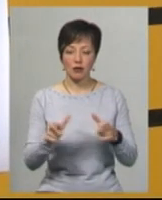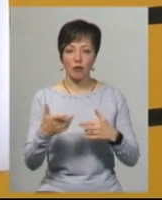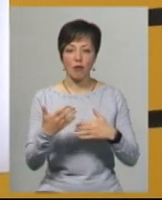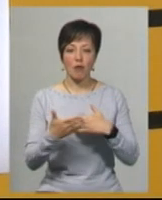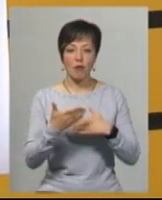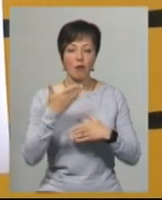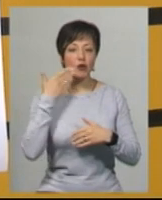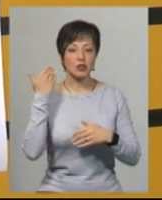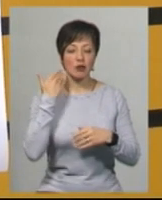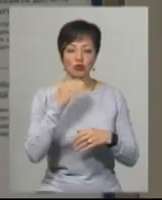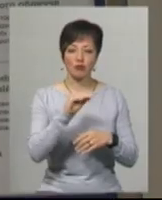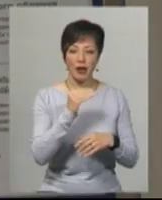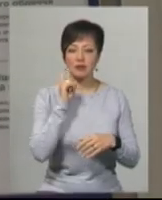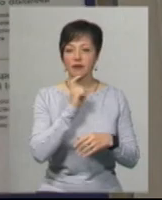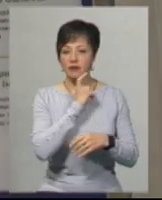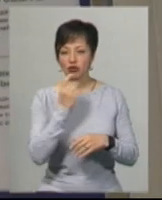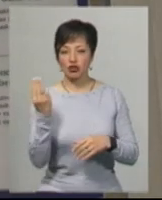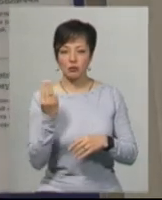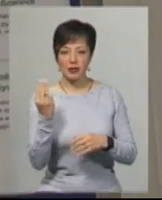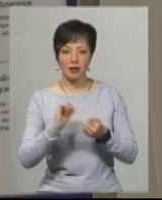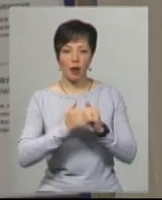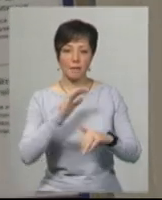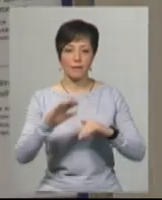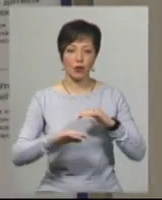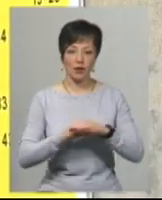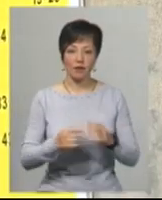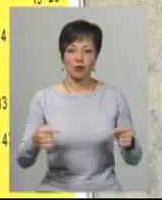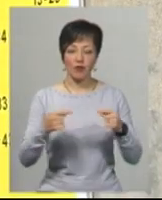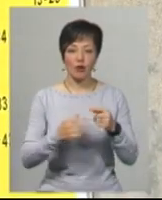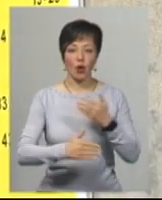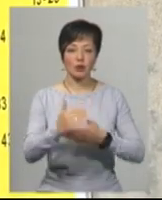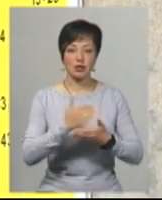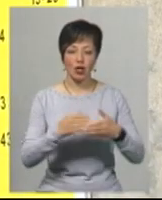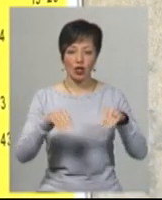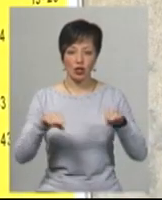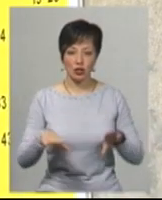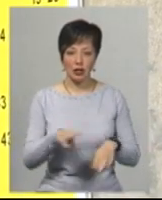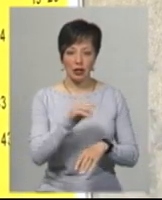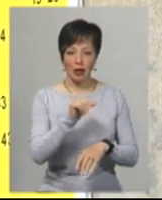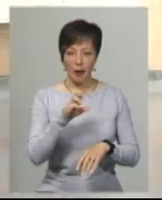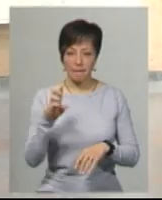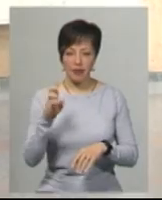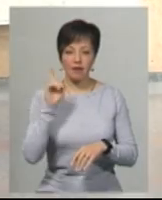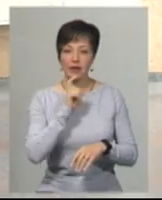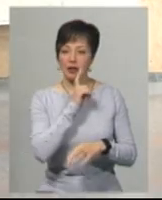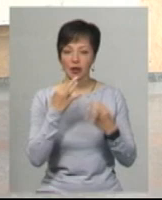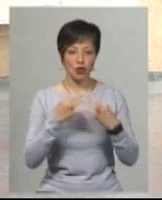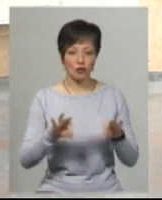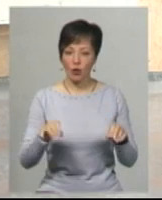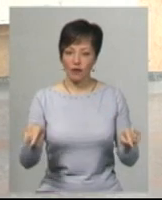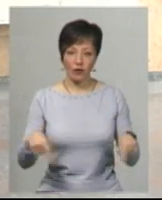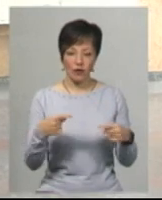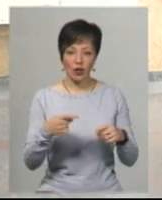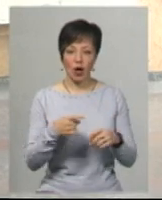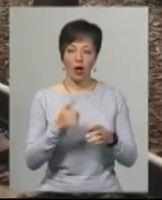Жмеренці, Вінниці, Шепетівці та Кам'янці-Подільському. Додає, відповідно до останнього рішення комісії ТПНС, Вінницької ОДА не дозволено відновити